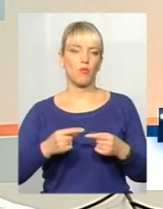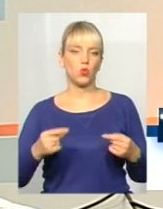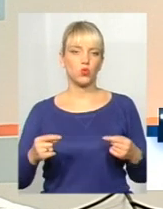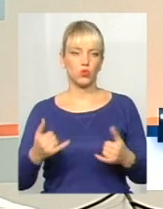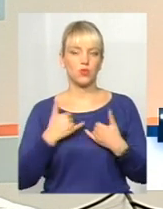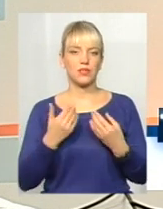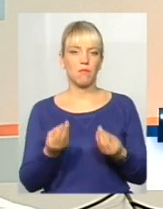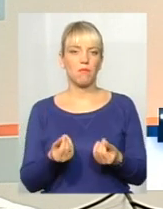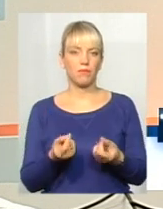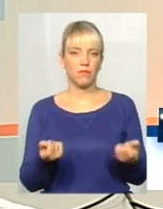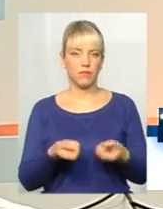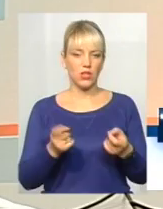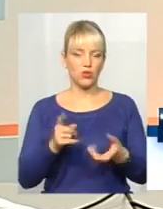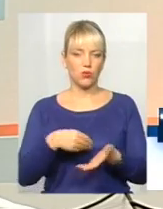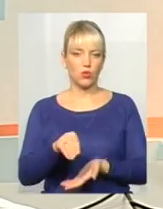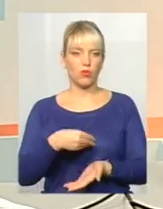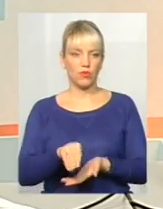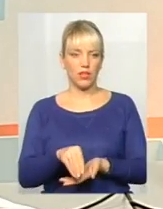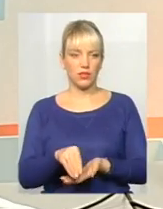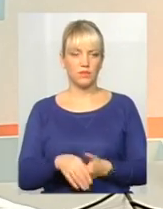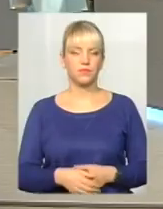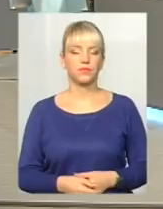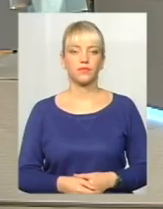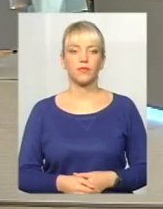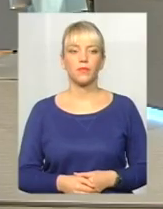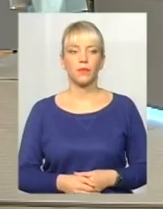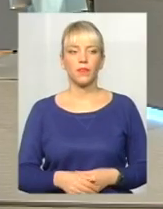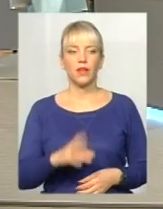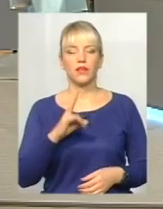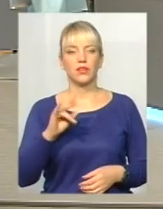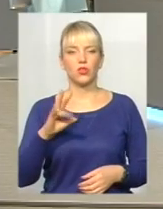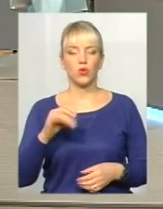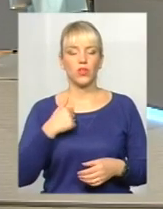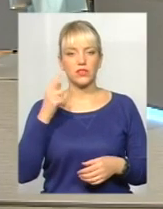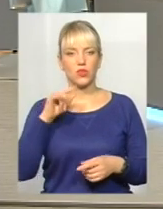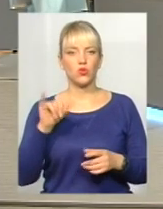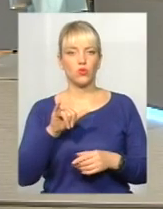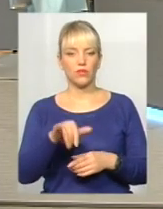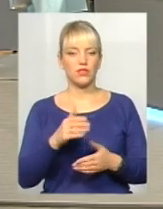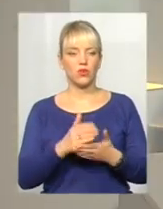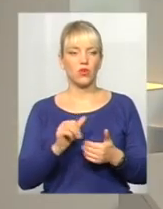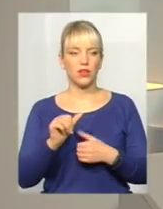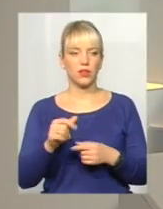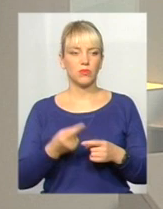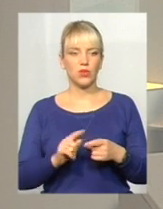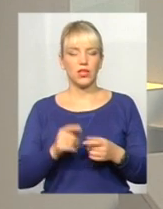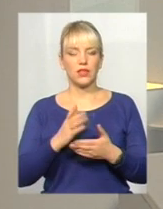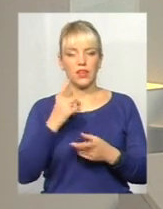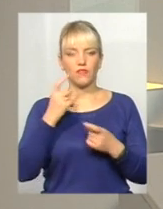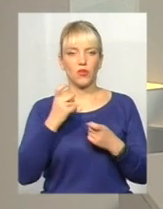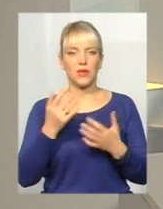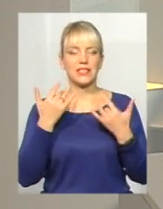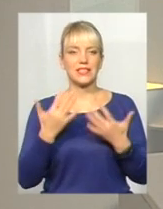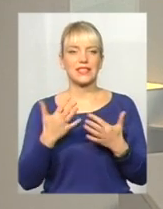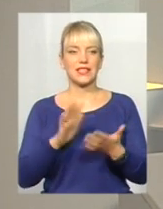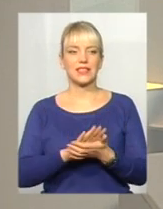грошевих ресурсів, щоб їх купувати. Дякую. Пані Інна, я знаю, що у вас, окрім того, що є своя думка, так ще є інформація, скільки ж